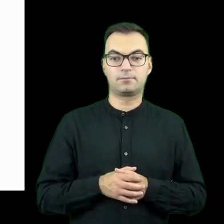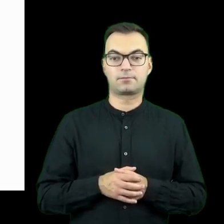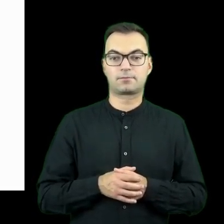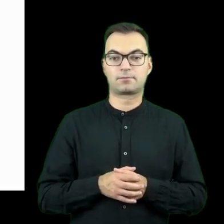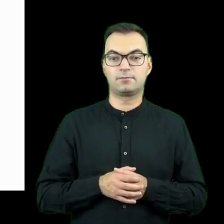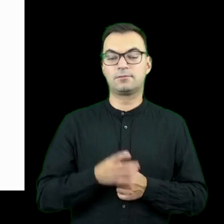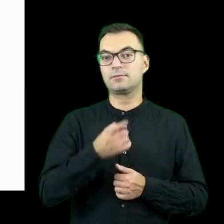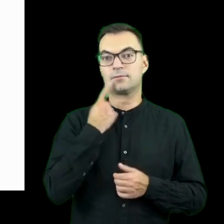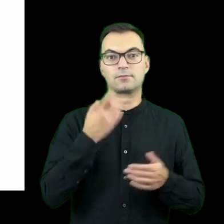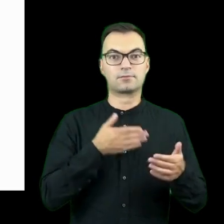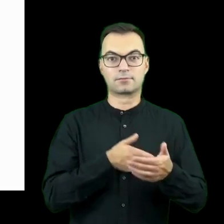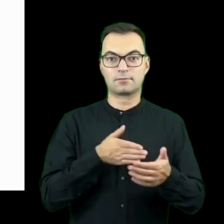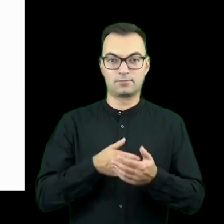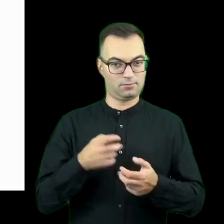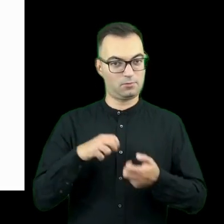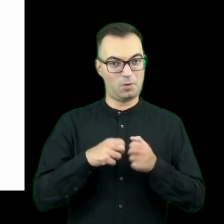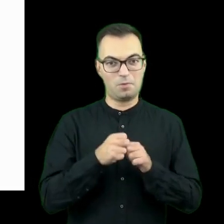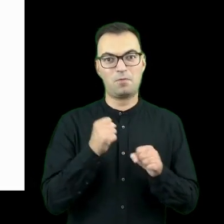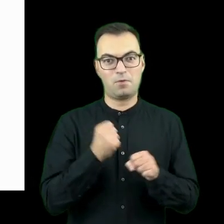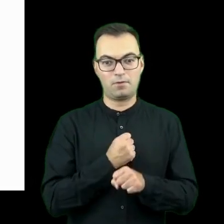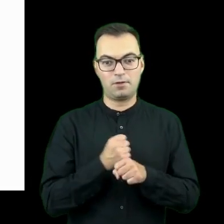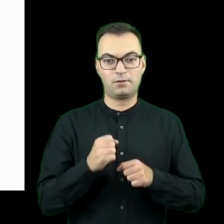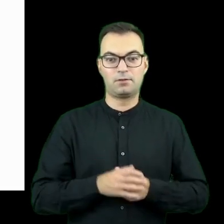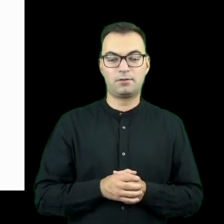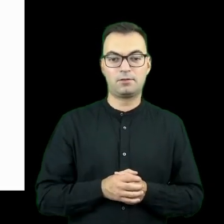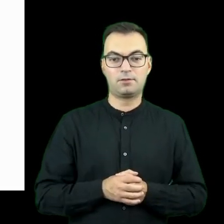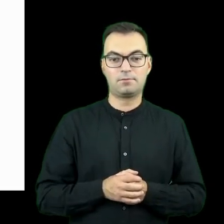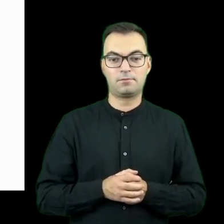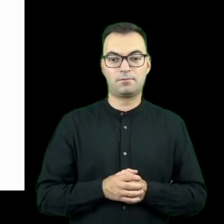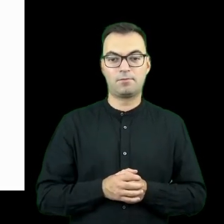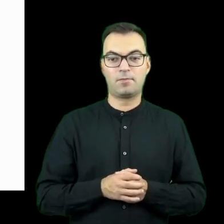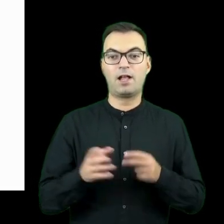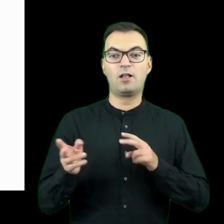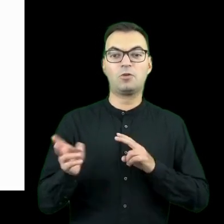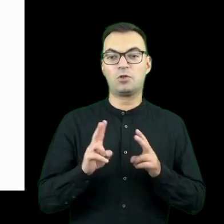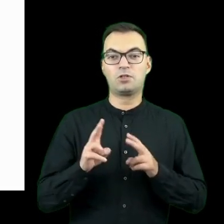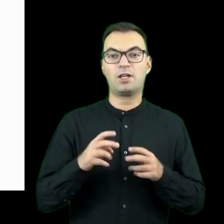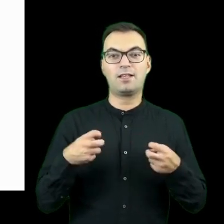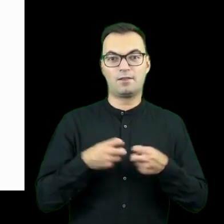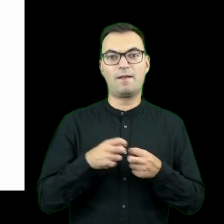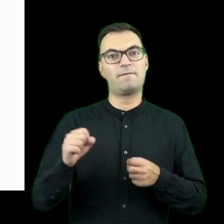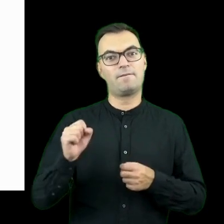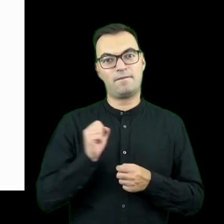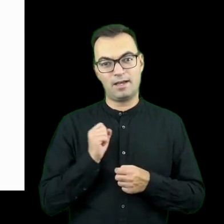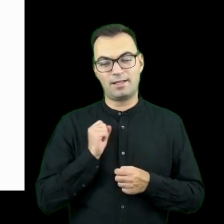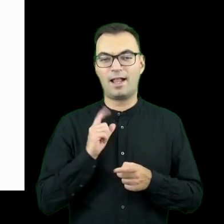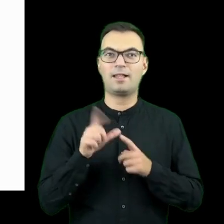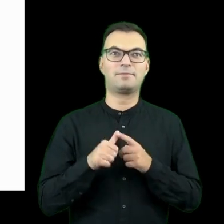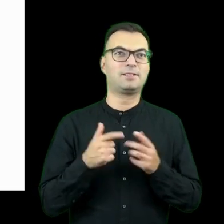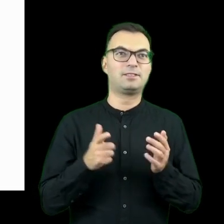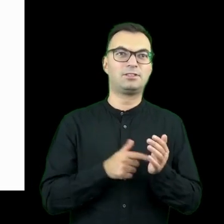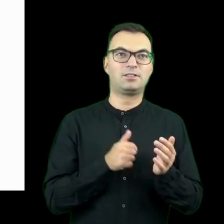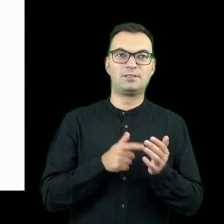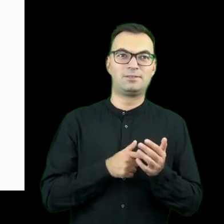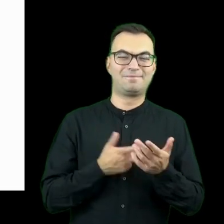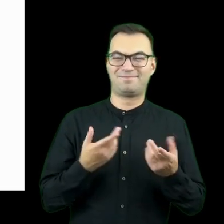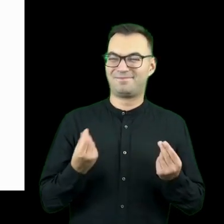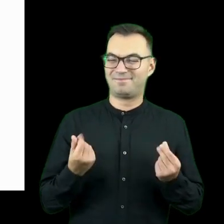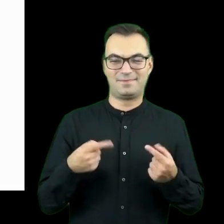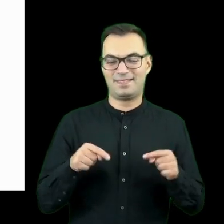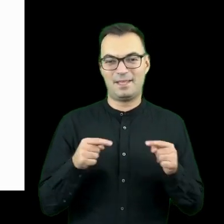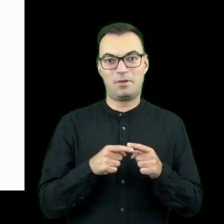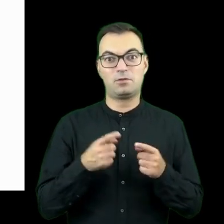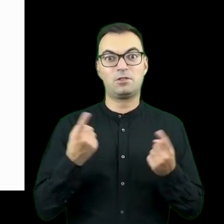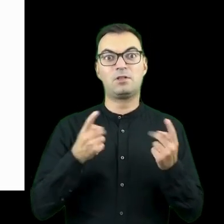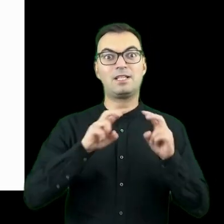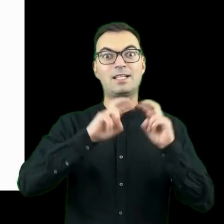opiera się na tym, że bariera językowa jest bardzo dużym problemem, a translatory online są fajnym rozwiązaniem, ale bardzo często nie sprawdzają